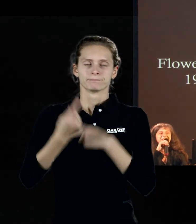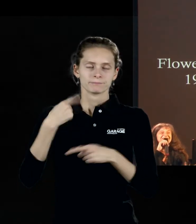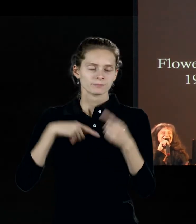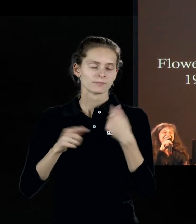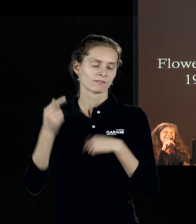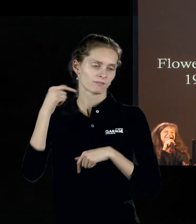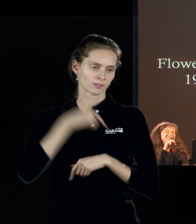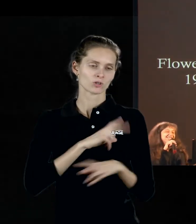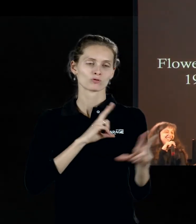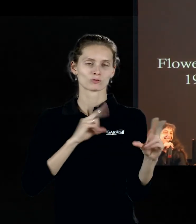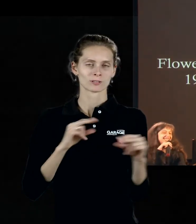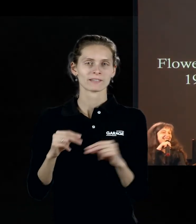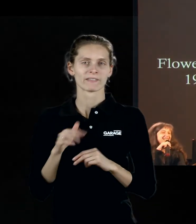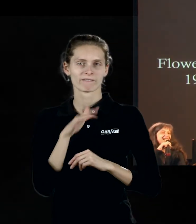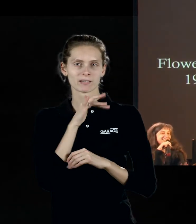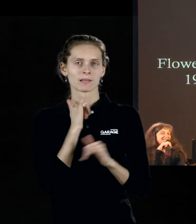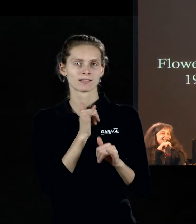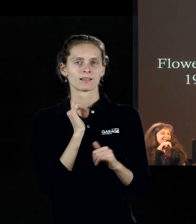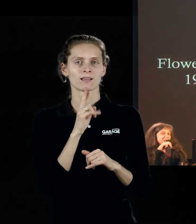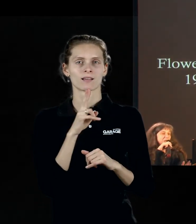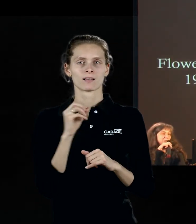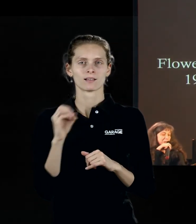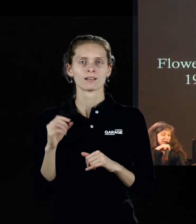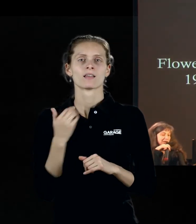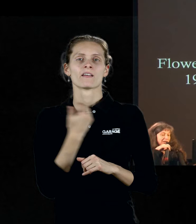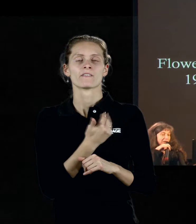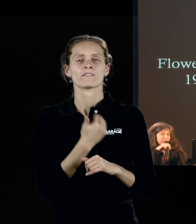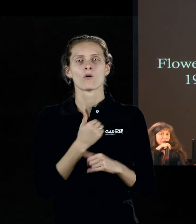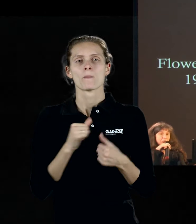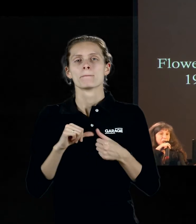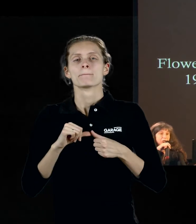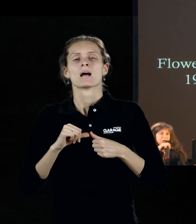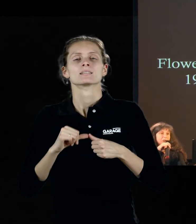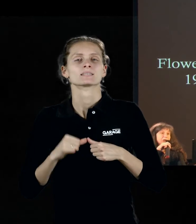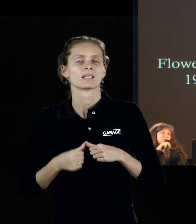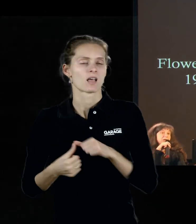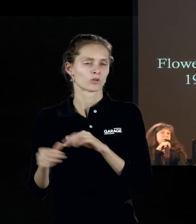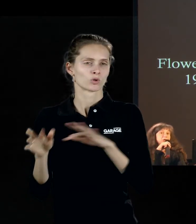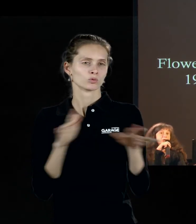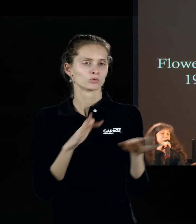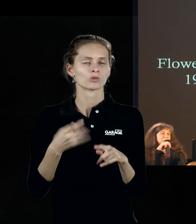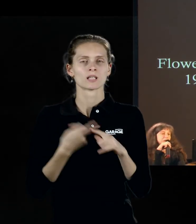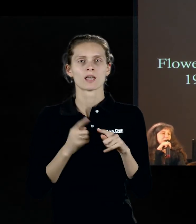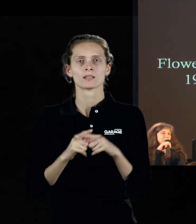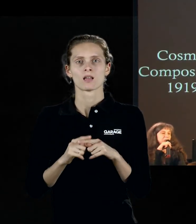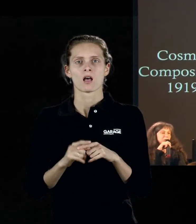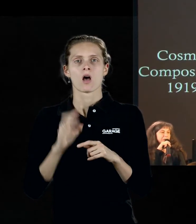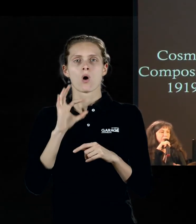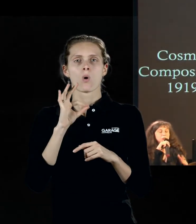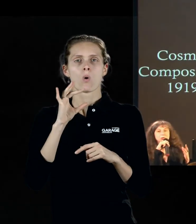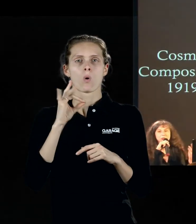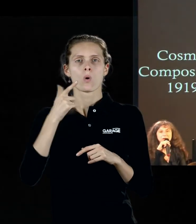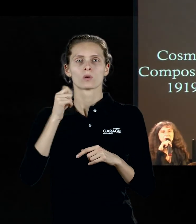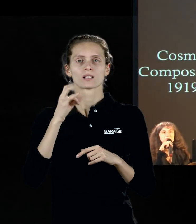более счастливые времена для Клея. Одна из его постоянных тоже сюжетов – это органический рост. Когда он,